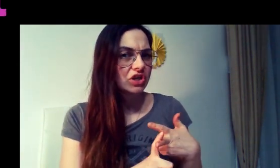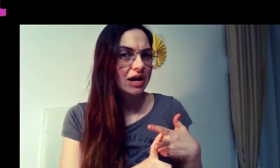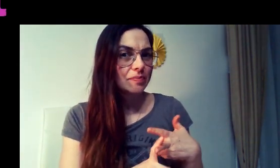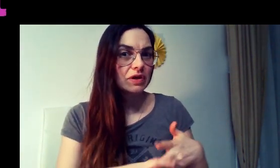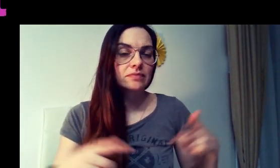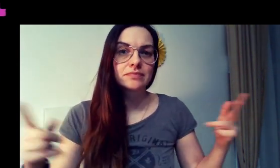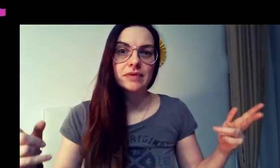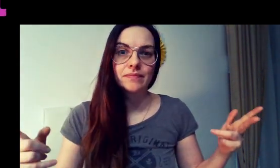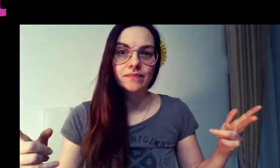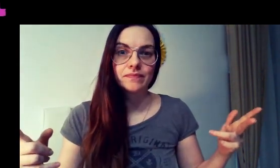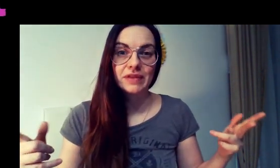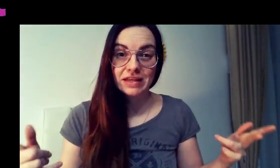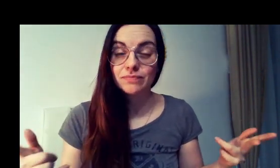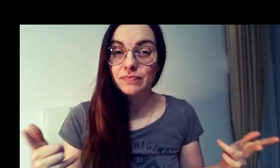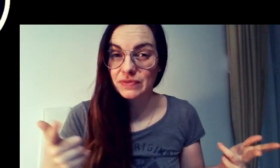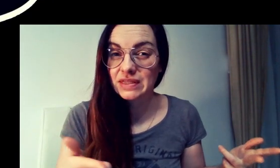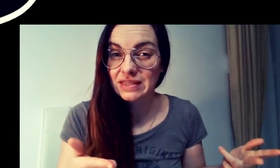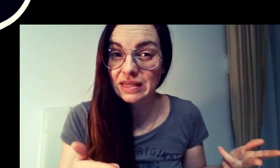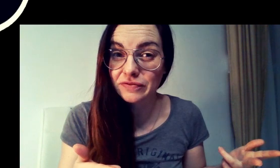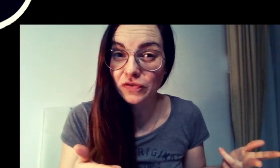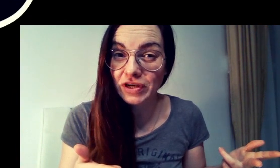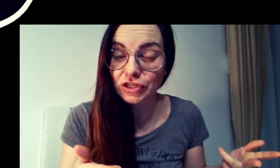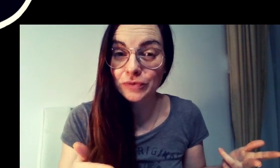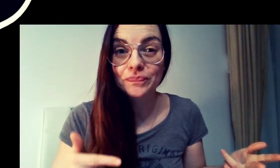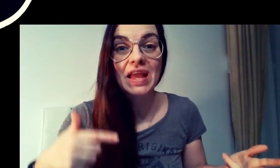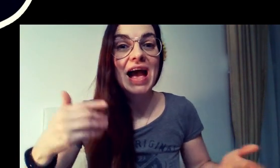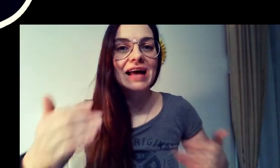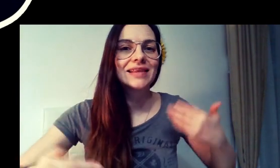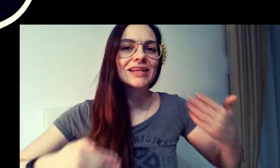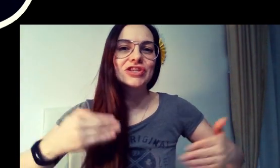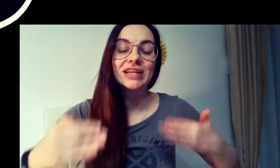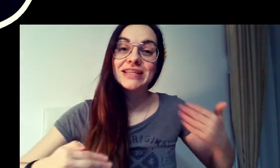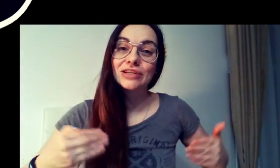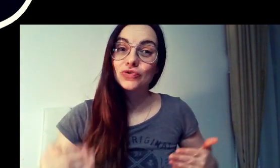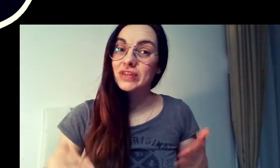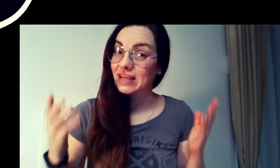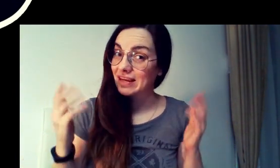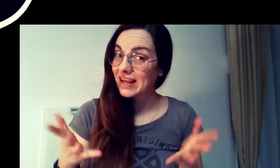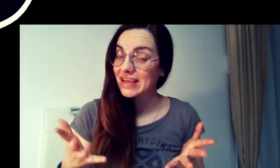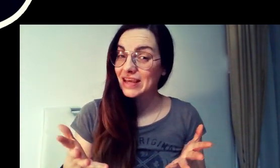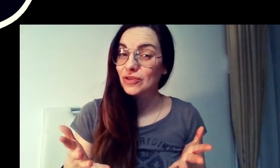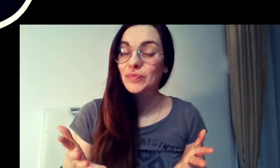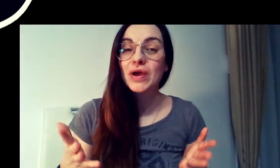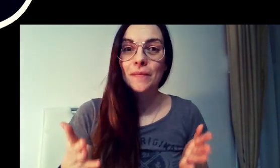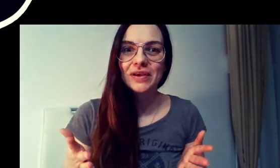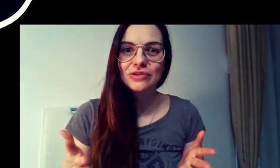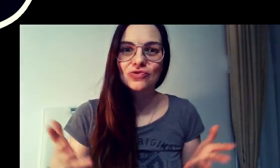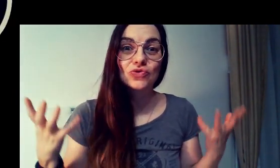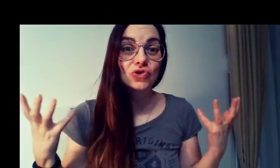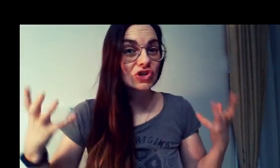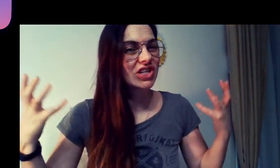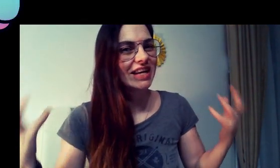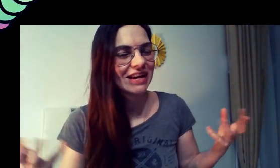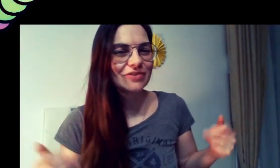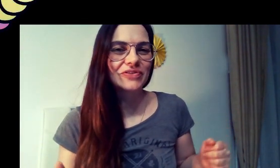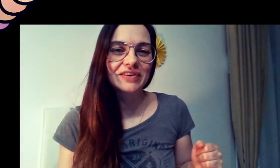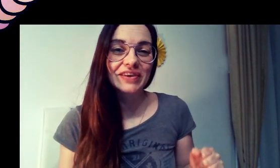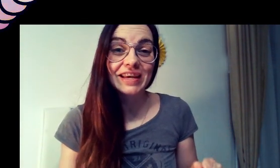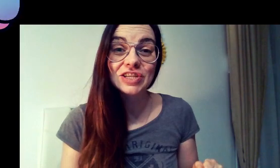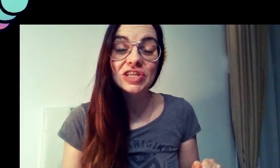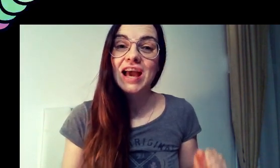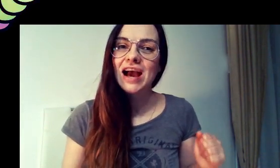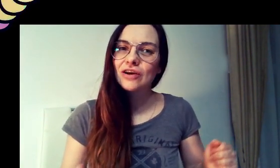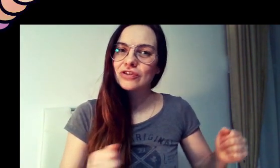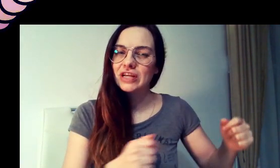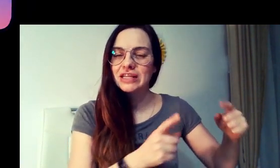Beschreiben. Da li ste znali sve ove reči? A da li želite da čujete na jednom mestu još hiljado ovakvih